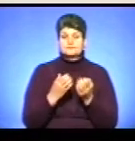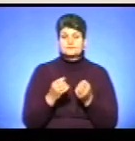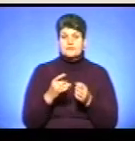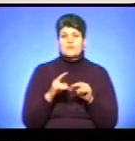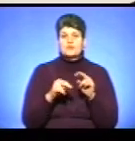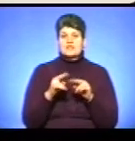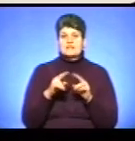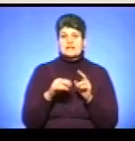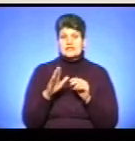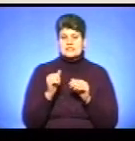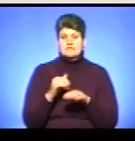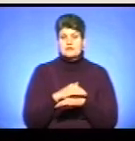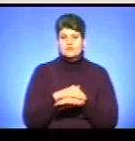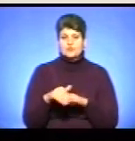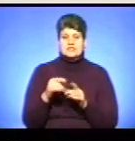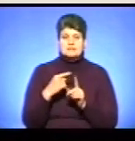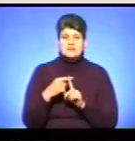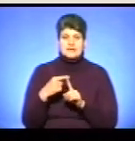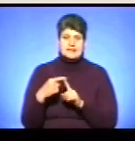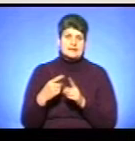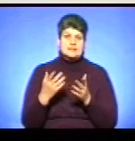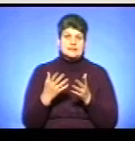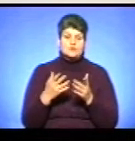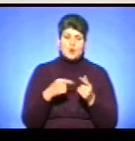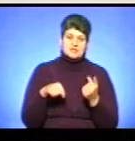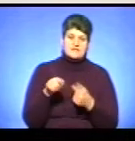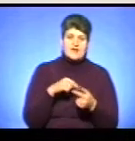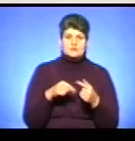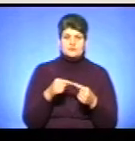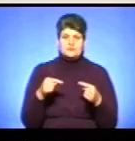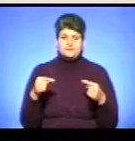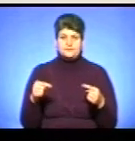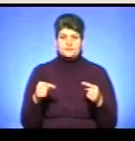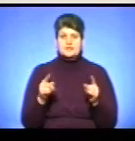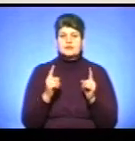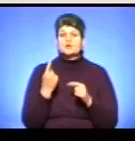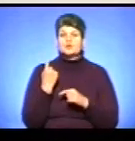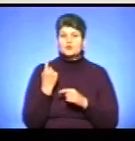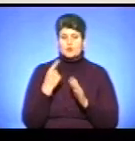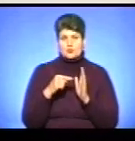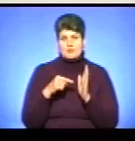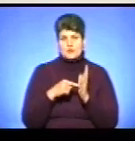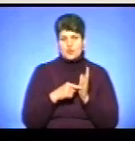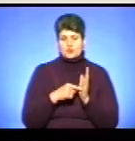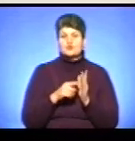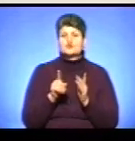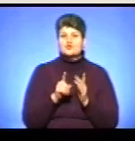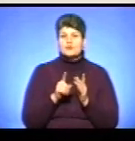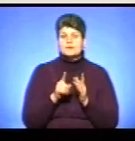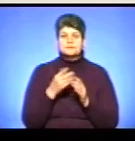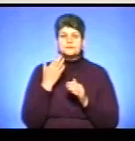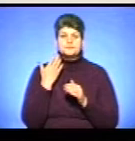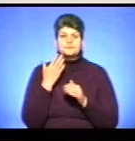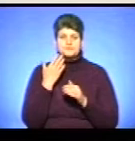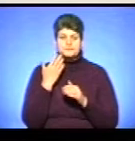будівництва вулиць, перехрестя, якихось розв'язок і таке інше. Тільки з одною метою, щоб розгрузити